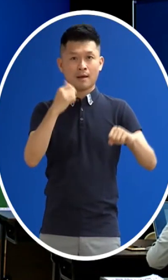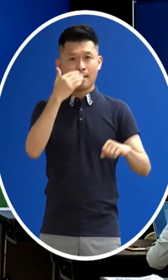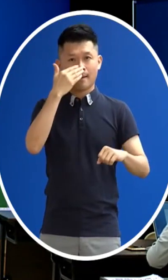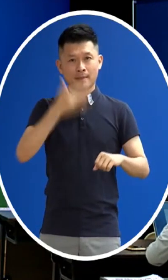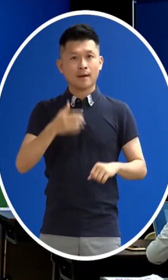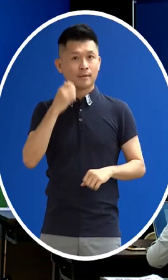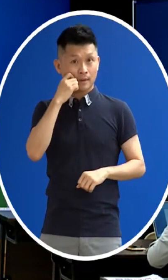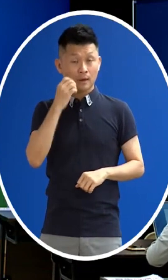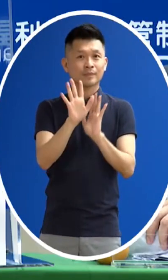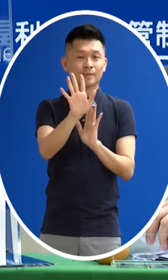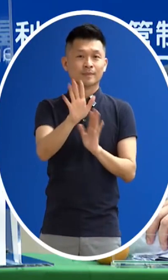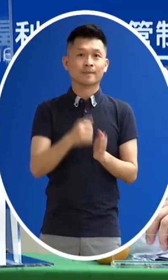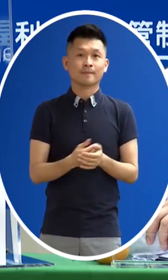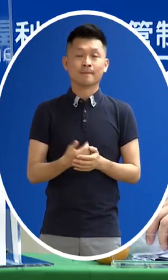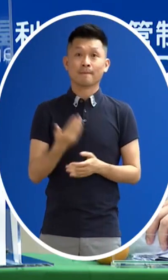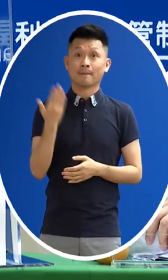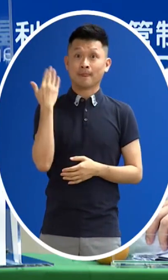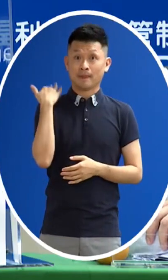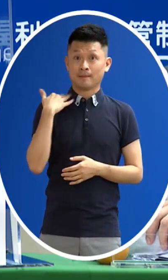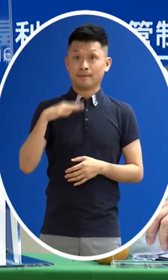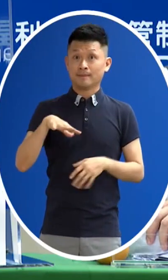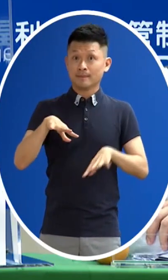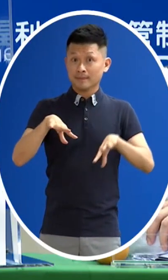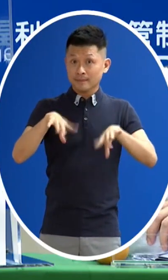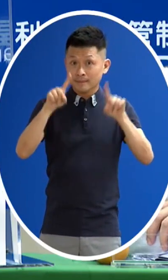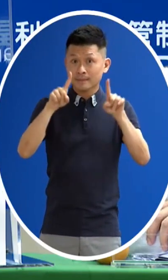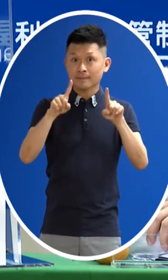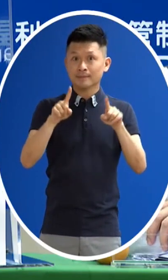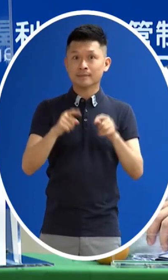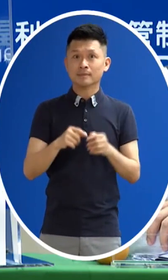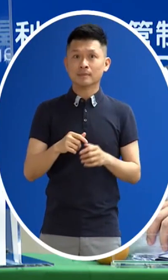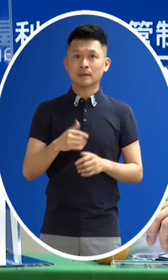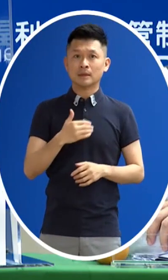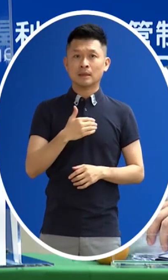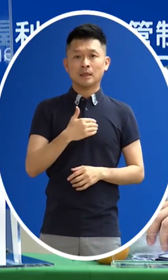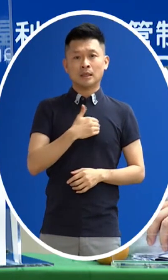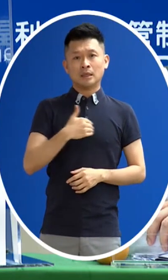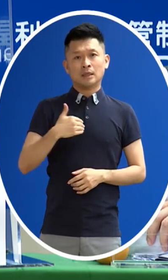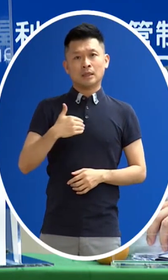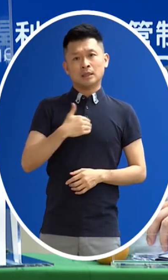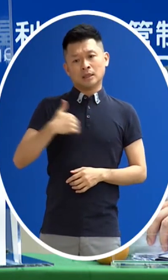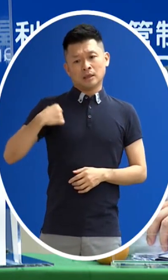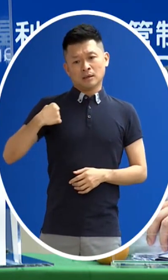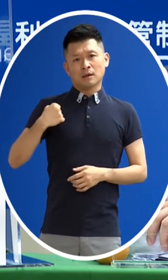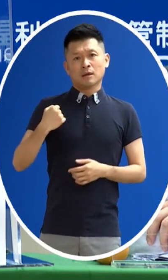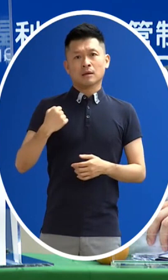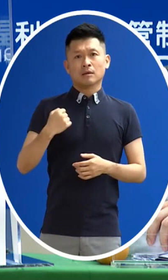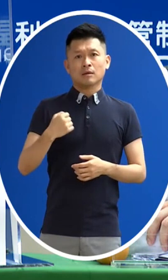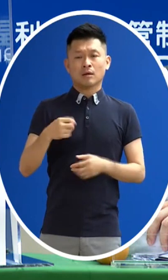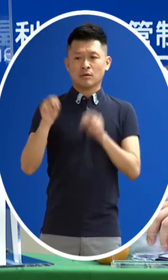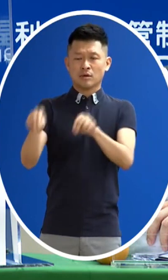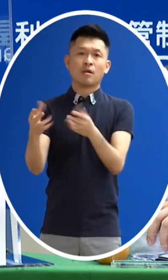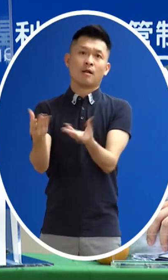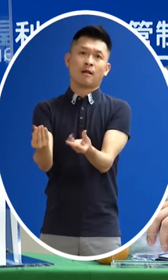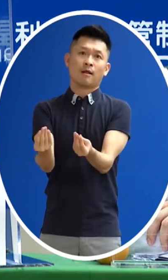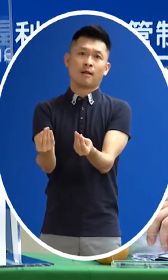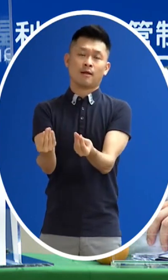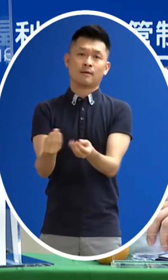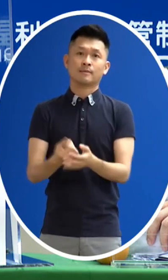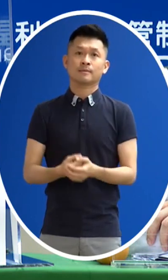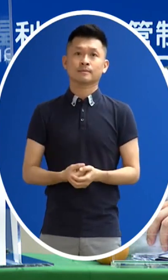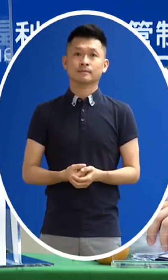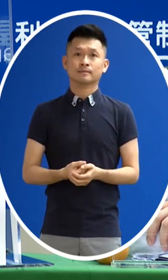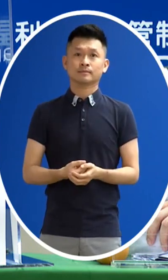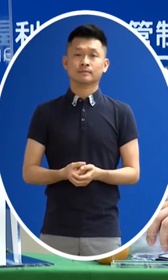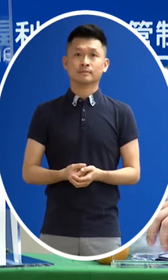我們還沒有簽約 是嗎那時候我們根本就沒有那個能力就是說 不是沒有能力就是因為沒有簽約嘛 我們根本沒有